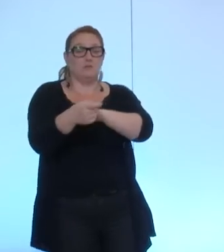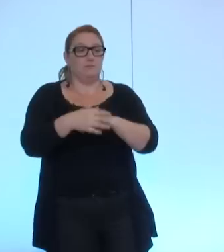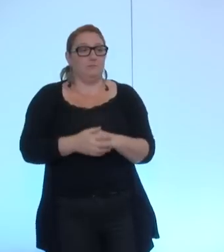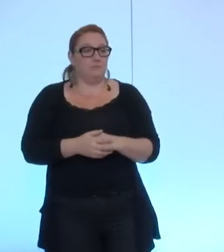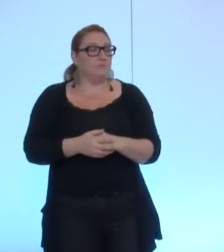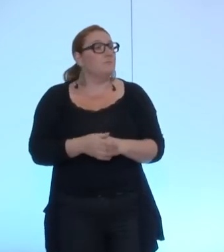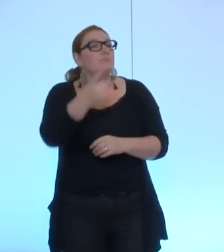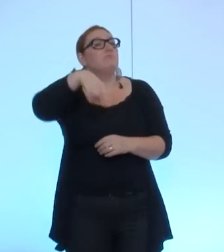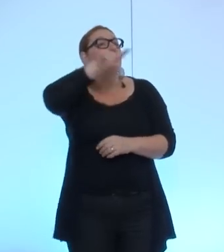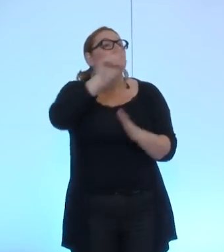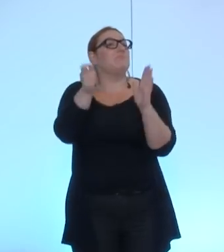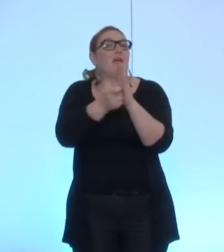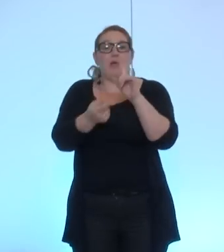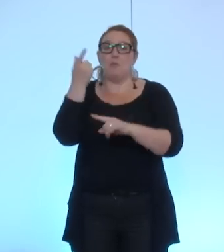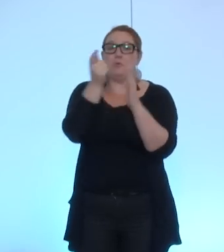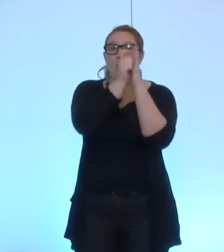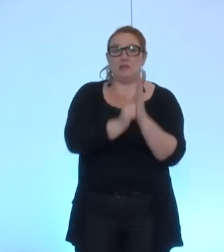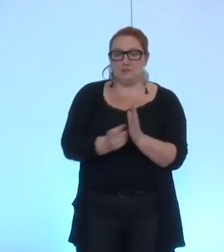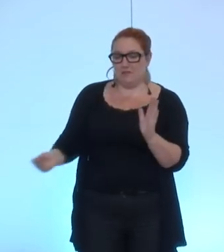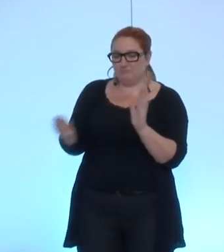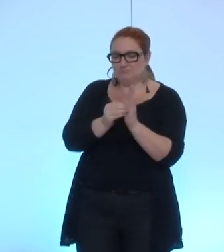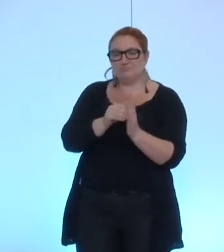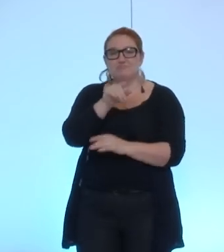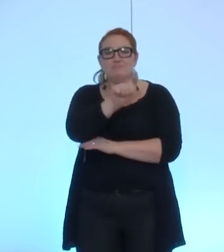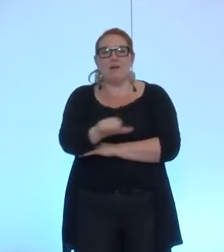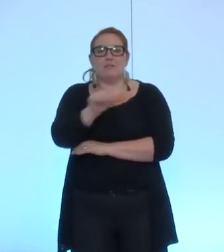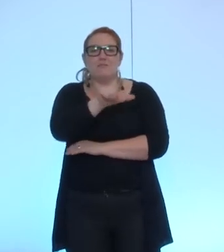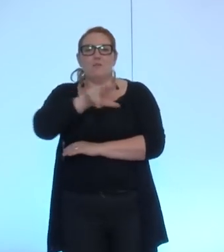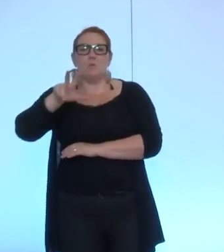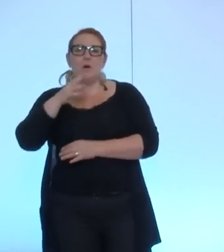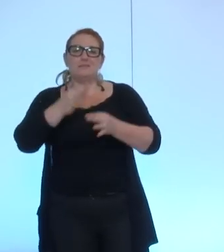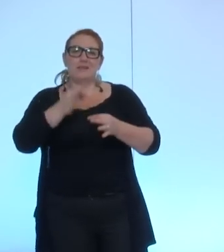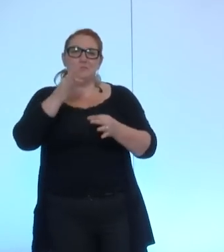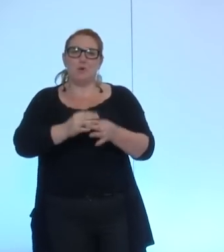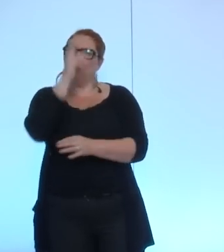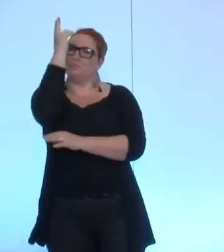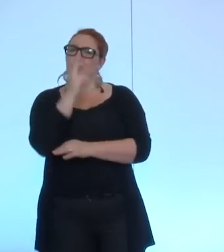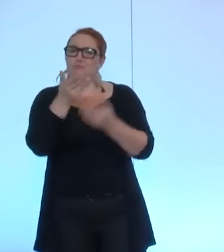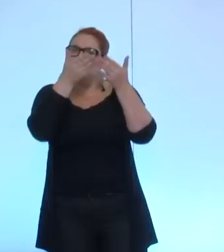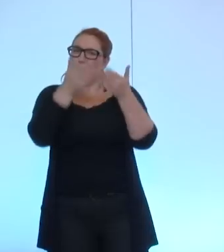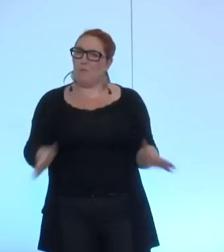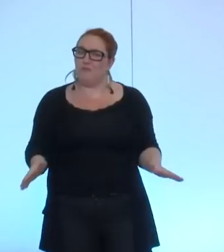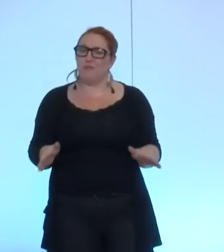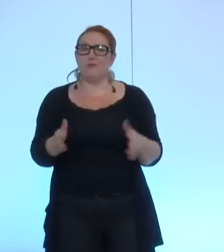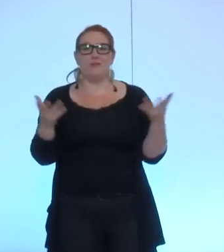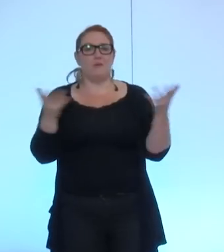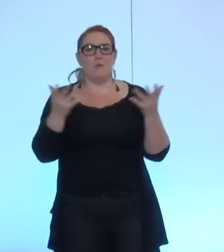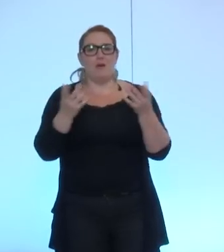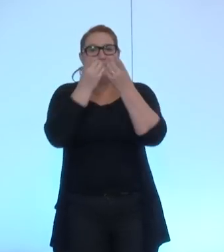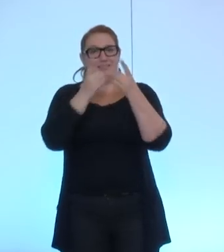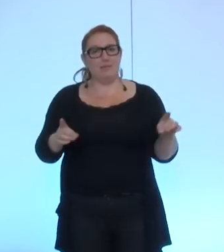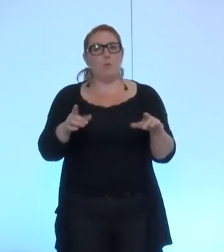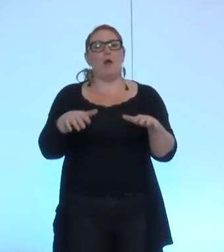noter dans vos agendas dès à présent, le mardi 23 septembre, où nous lancerons le renouvellement de la